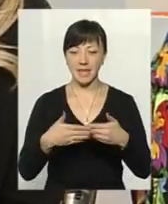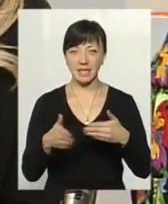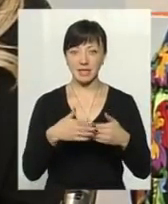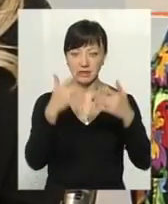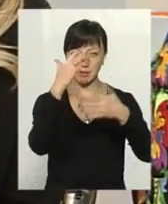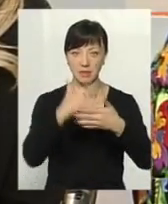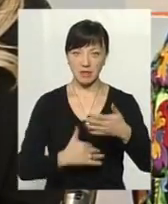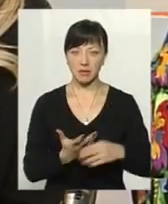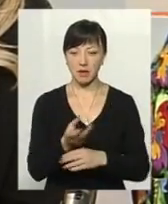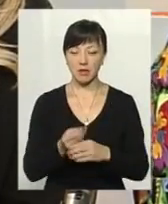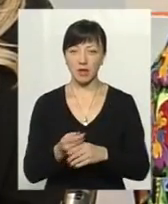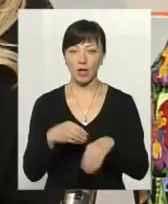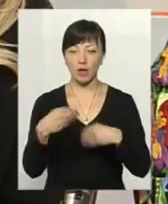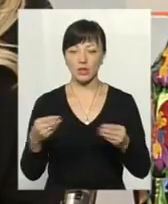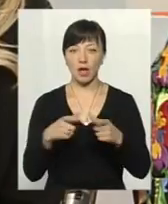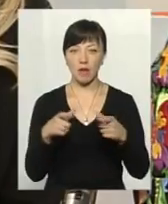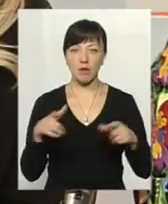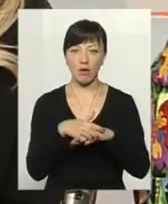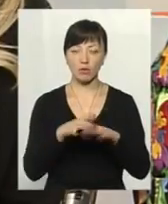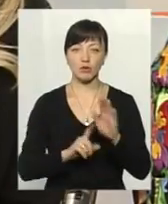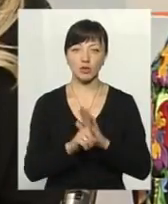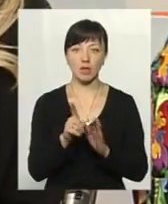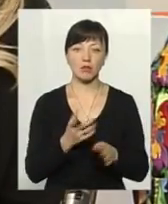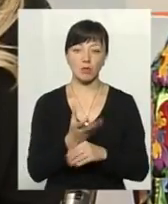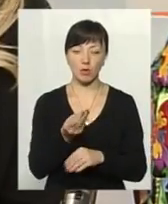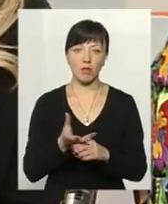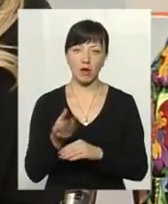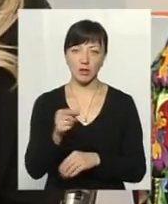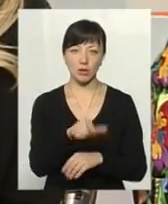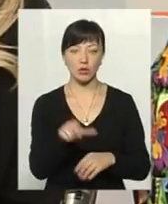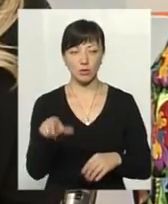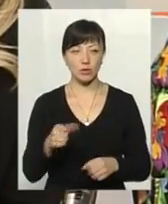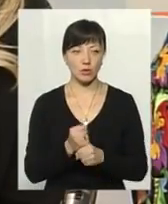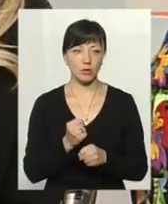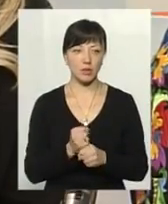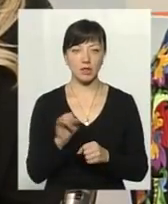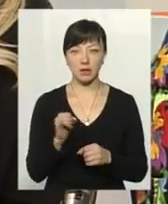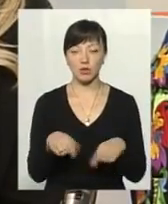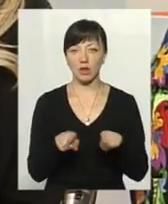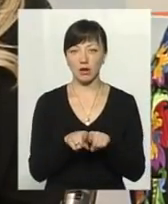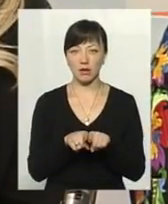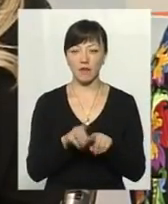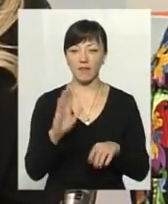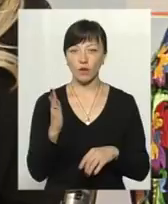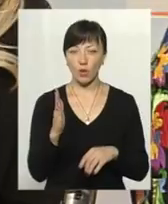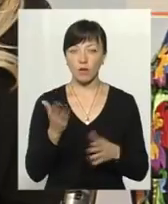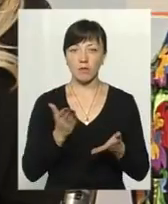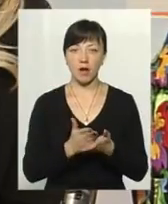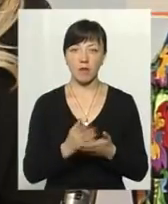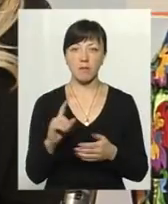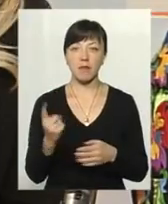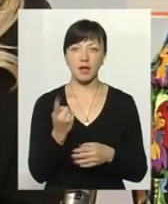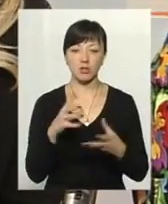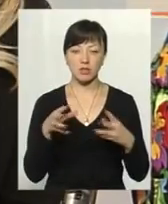платити. Розносимо зараз рахунки. Почали здійснювати проплату мешканці. Ну і от буквально вівторок ми маємо вже